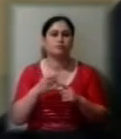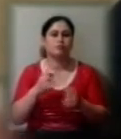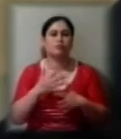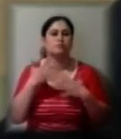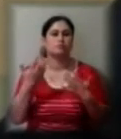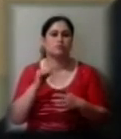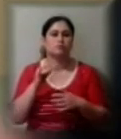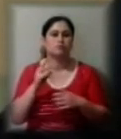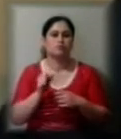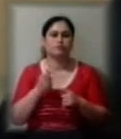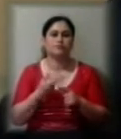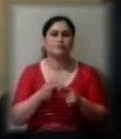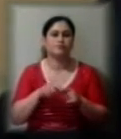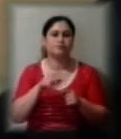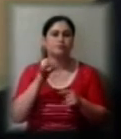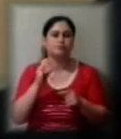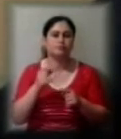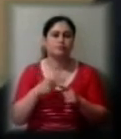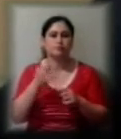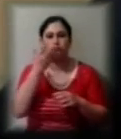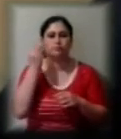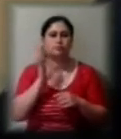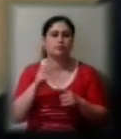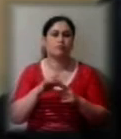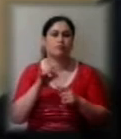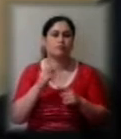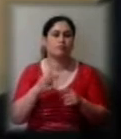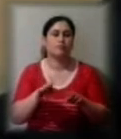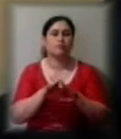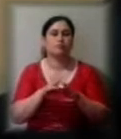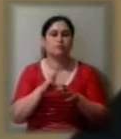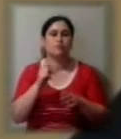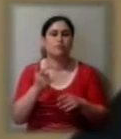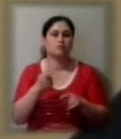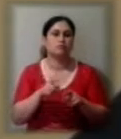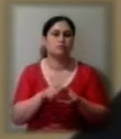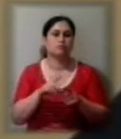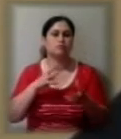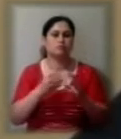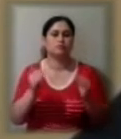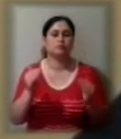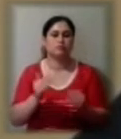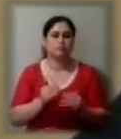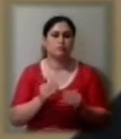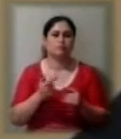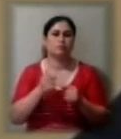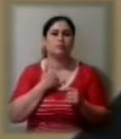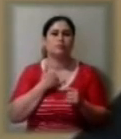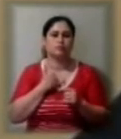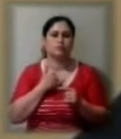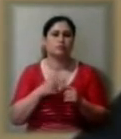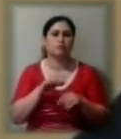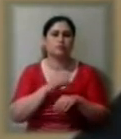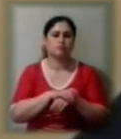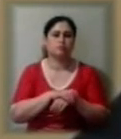Теж ціни, не забувайте, що ціни прив'язані до ціни на газ, яка в цілому зменшується. В нас, фактично, через